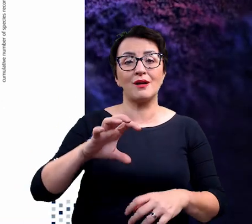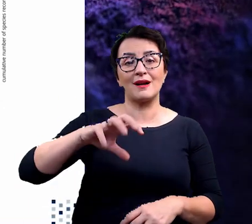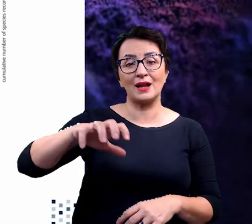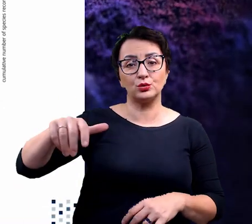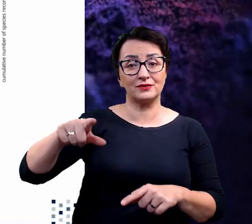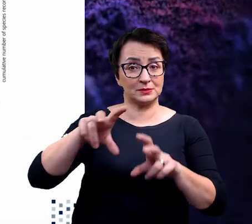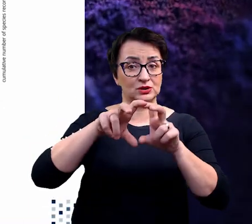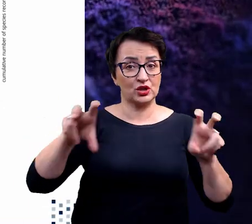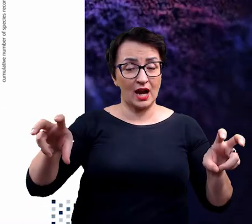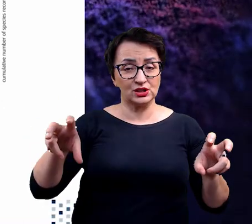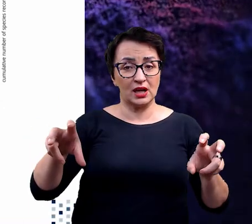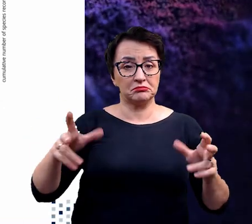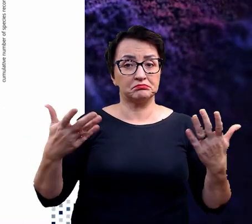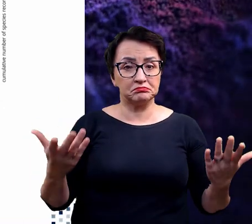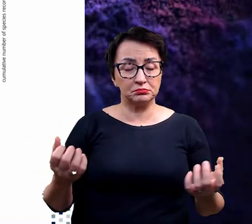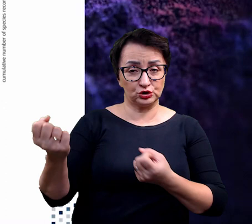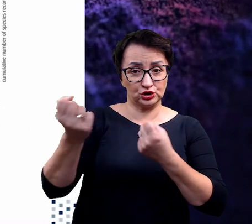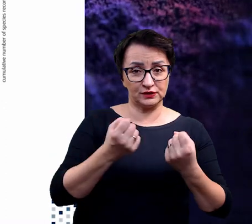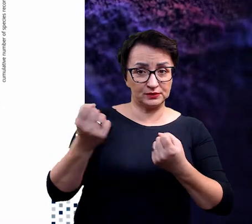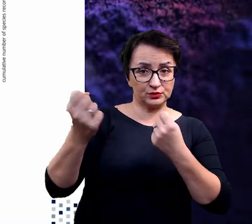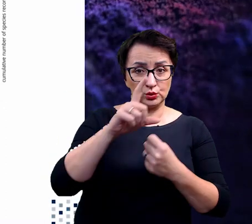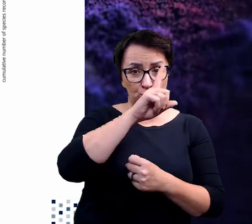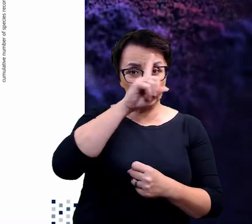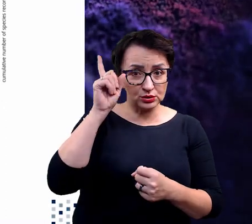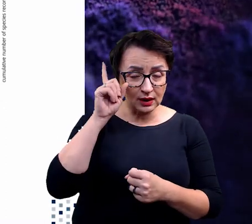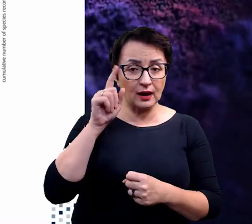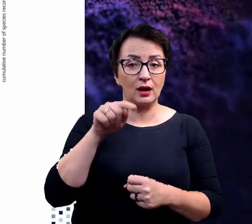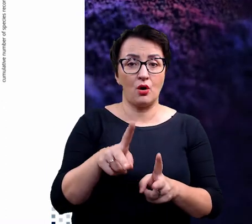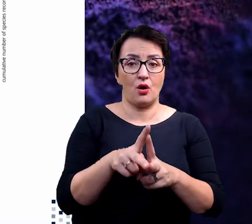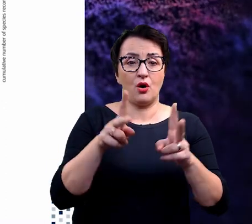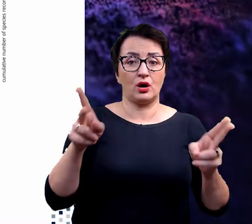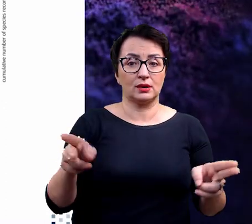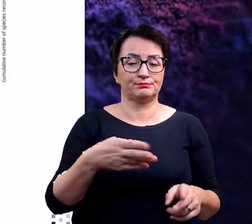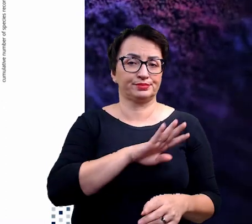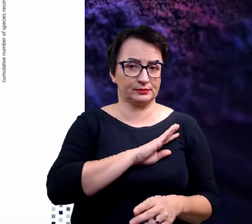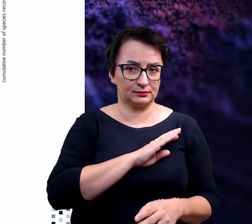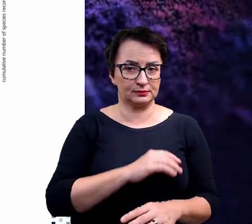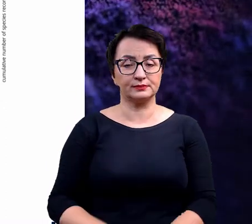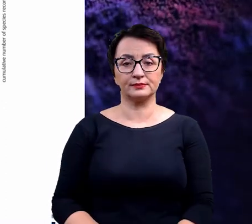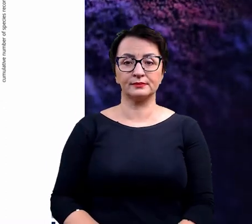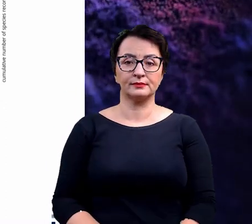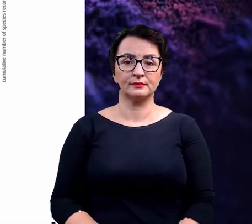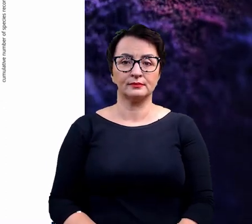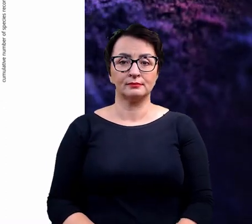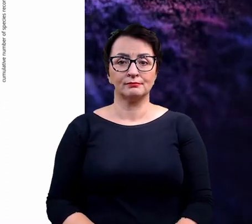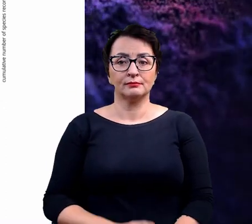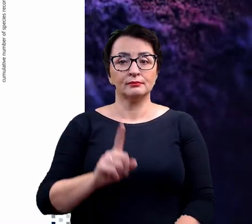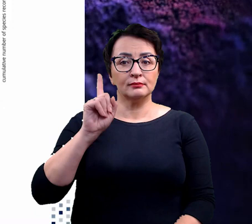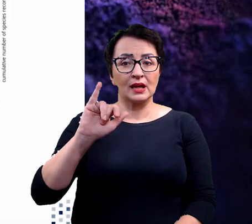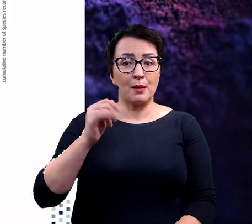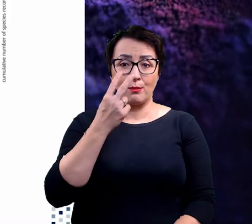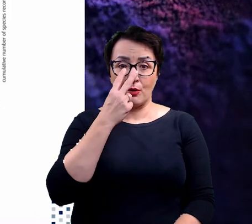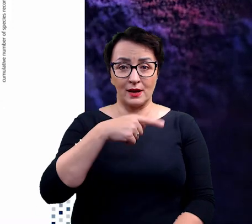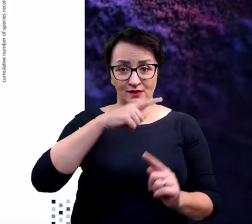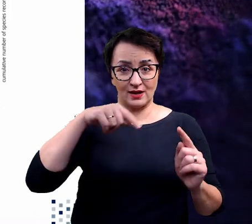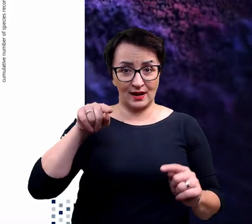czasie zostało przywiezionych przez ludzi, przetransportowanych w okresie średniowiecza, wymarły. Natomiast jak spojrzymy na ten